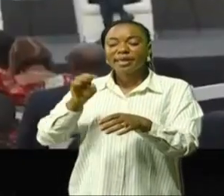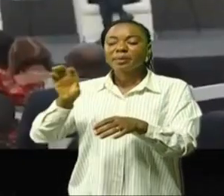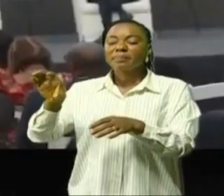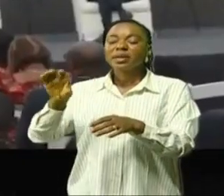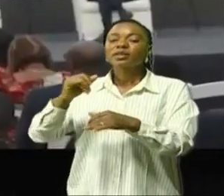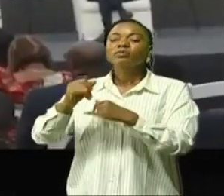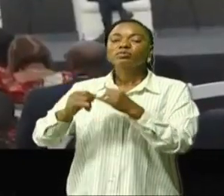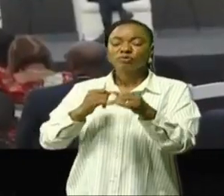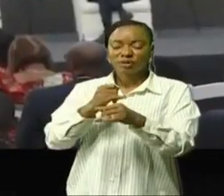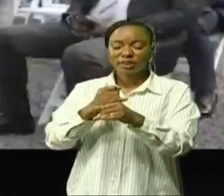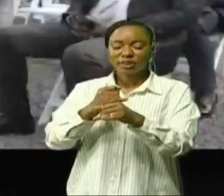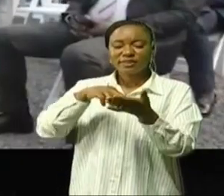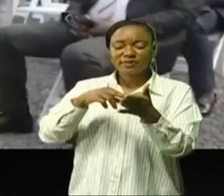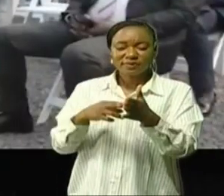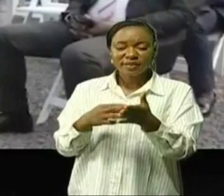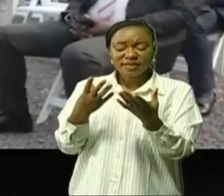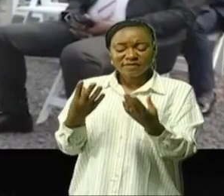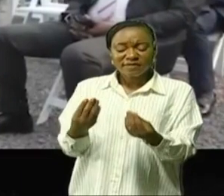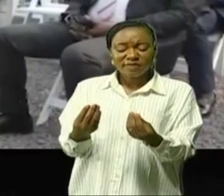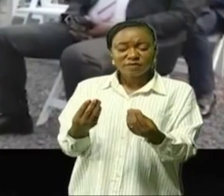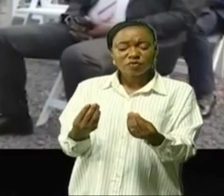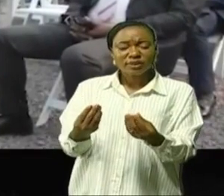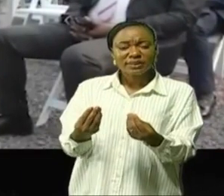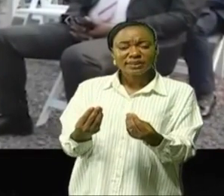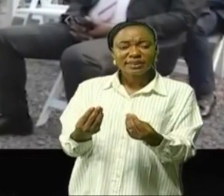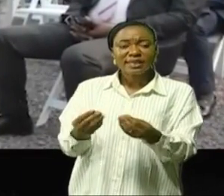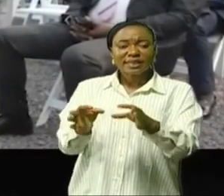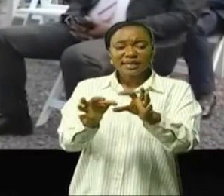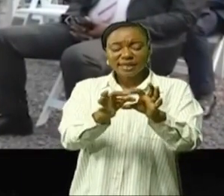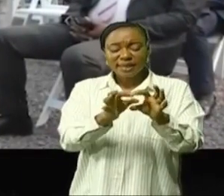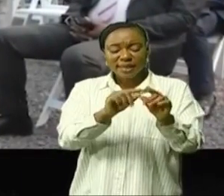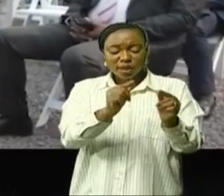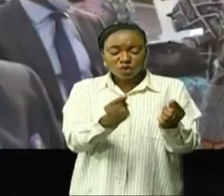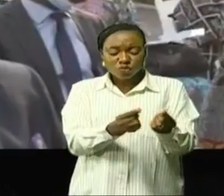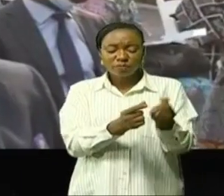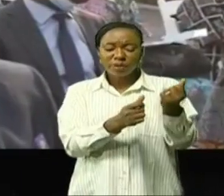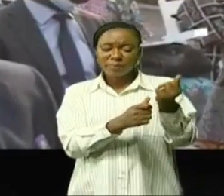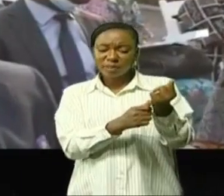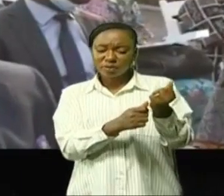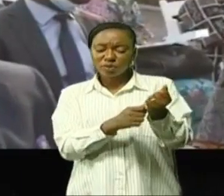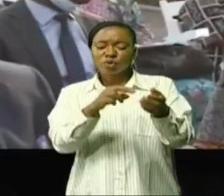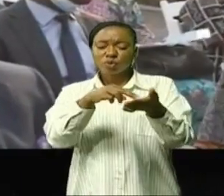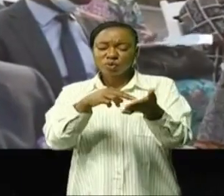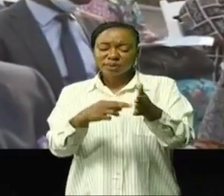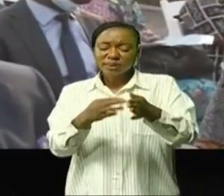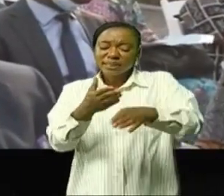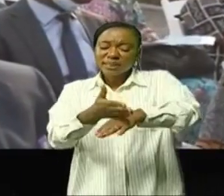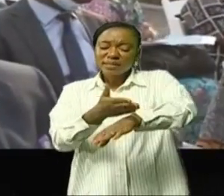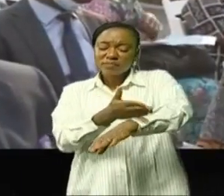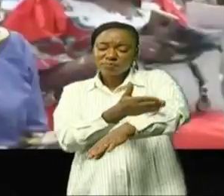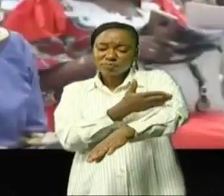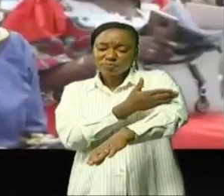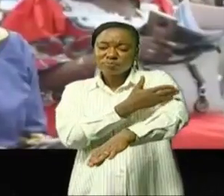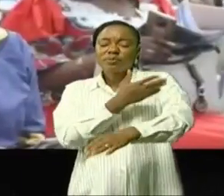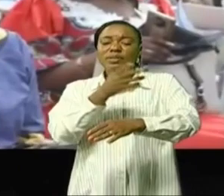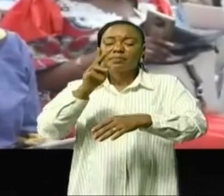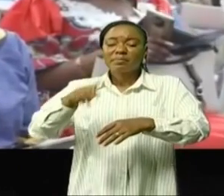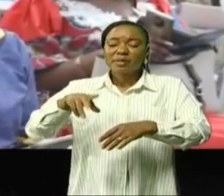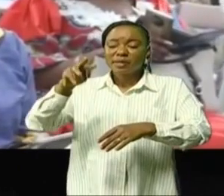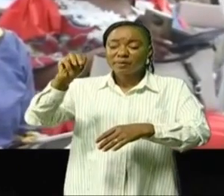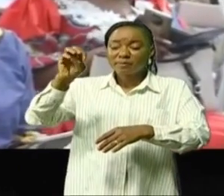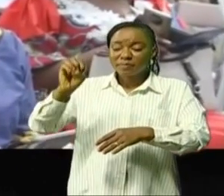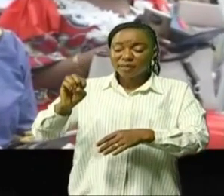créer et de favoriser des mini-zones économiques et industrielles pour favoriser la croissance de PME en l'air offrant plusieurs